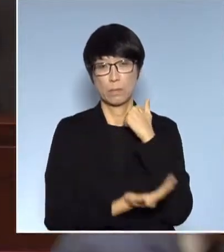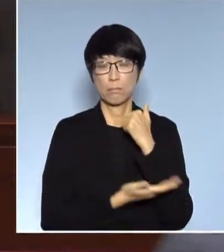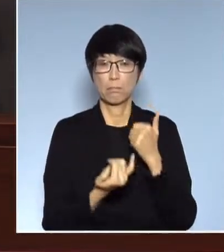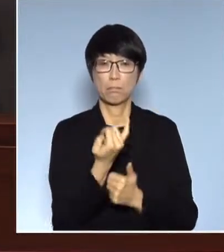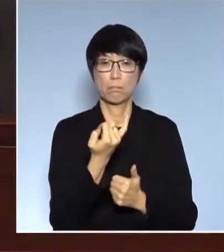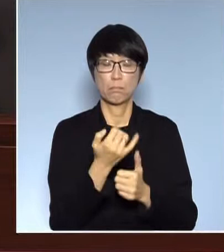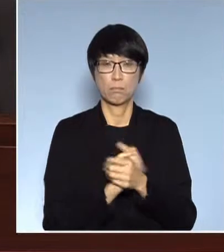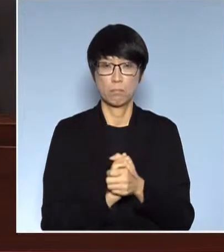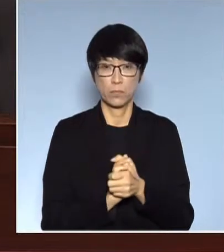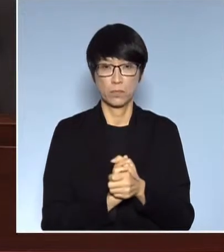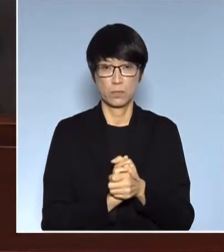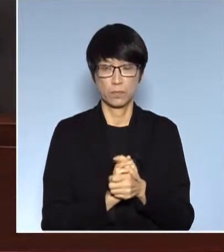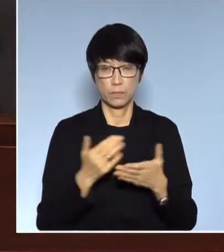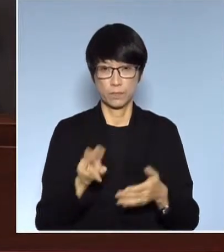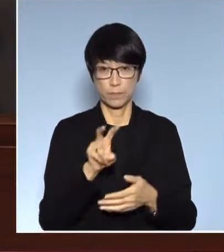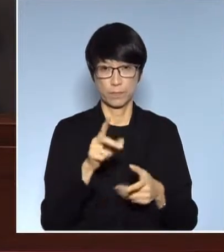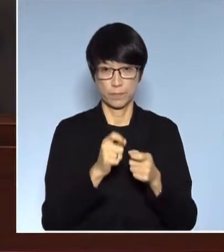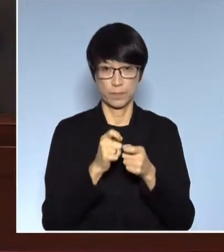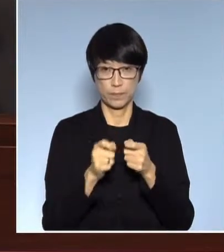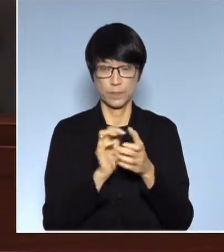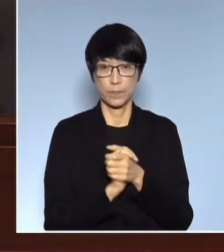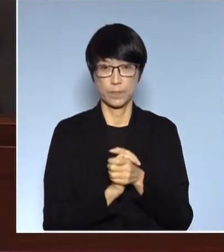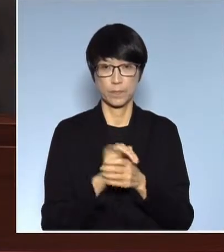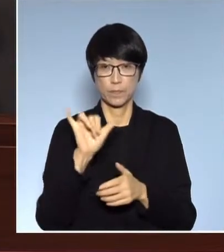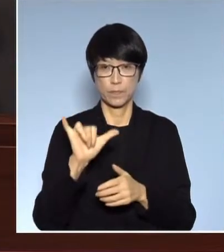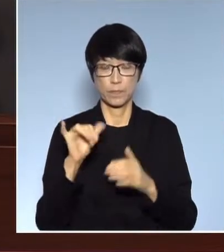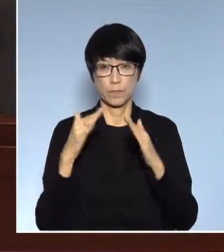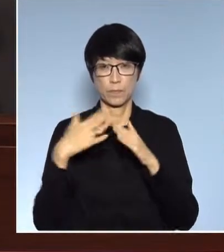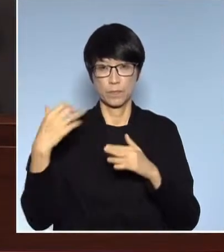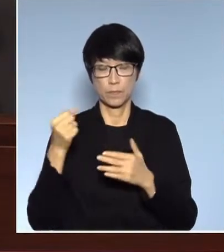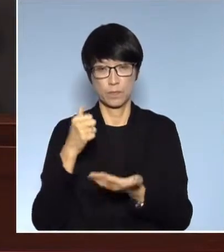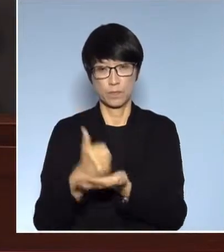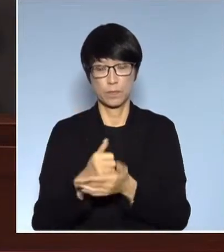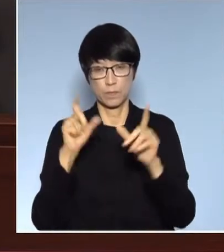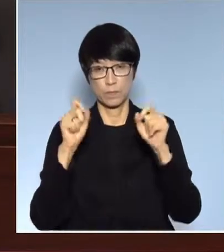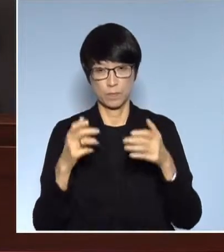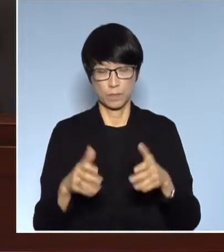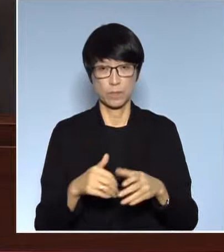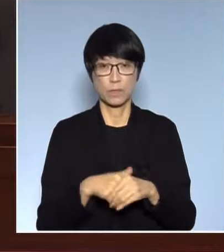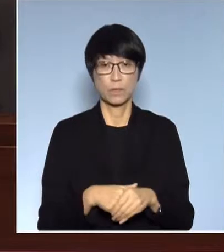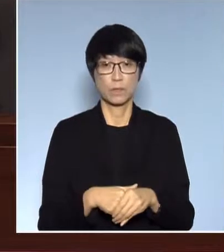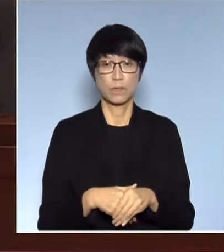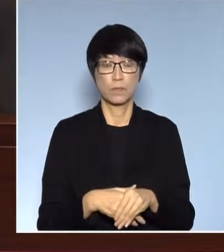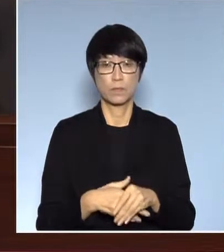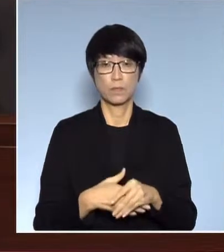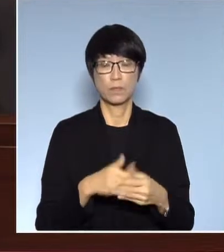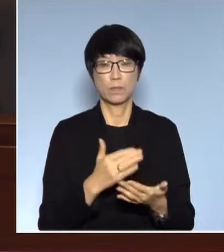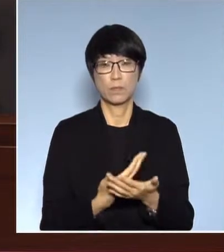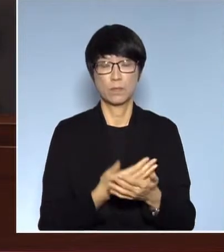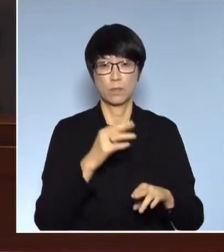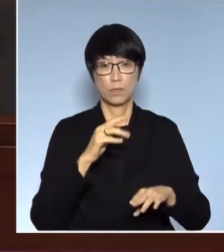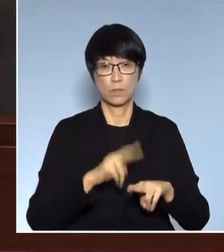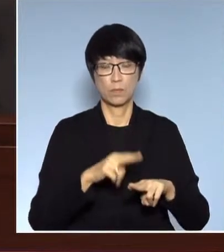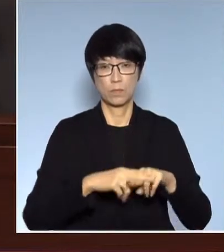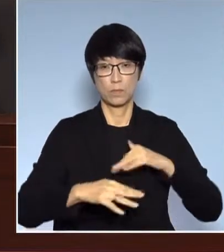這個其實我們又看一些資料原國強師張剛剛坐在那裡他們曾經解釋過一件事就是因為內地的口